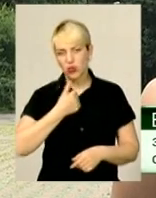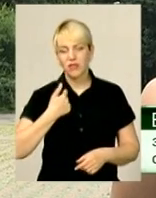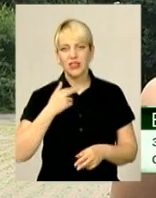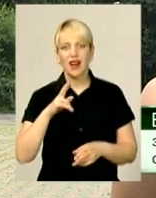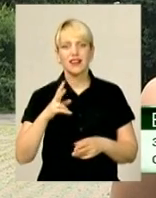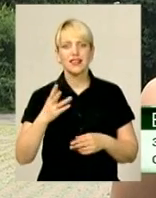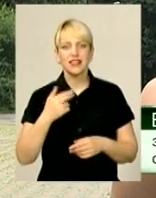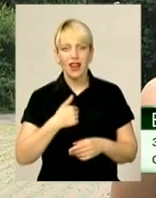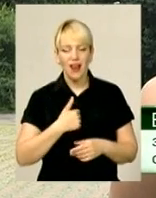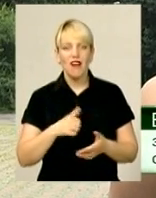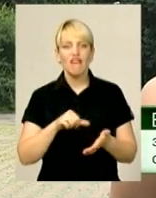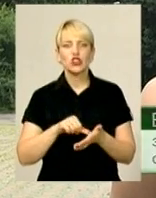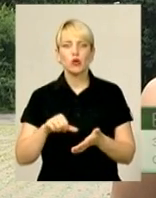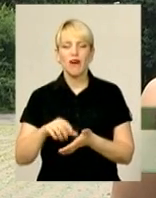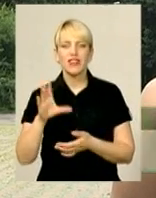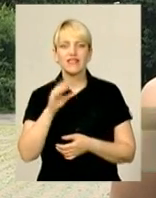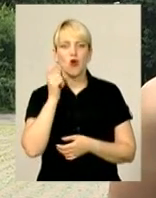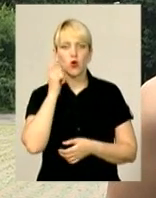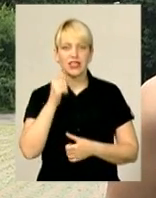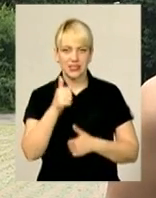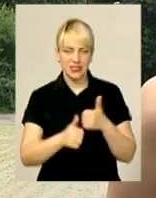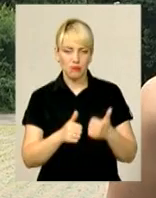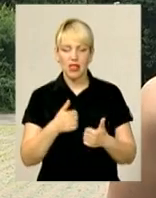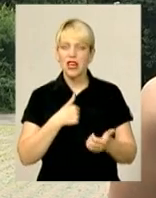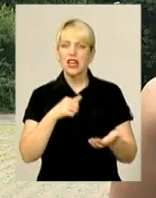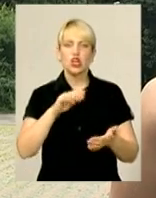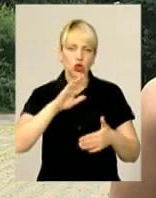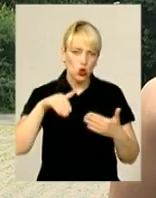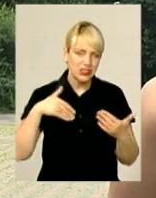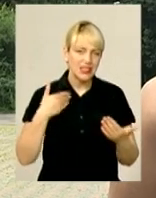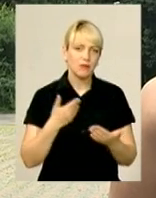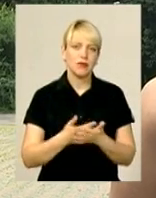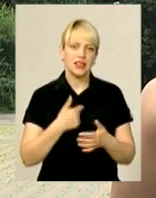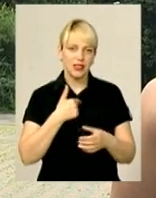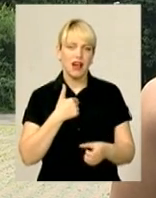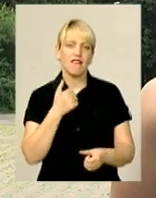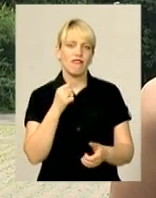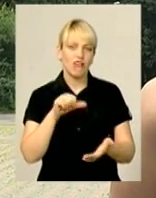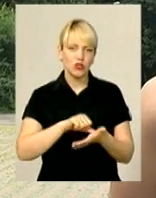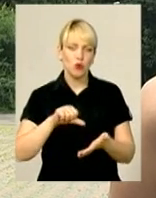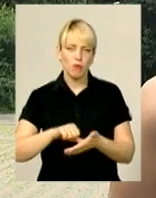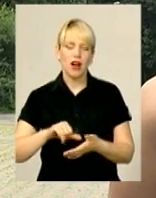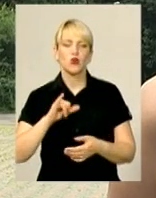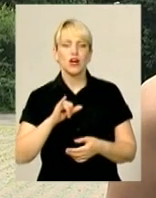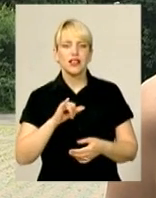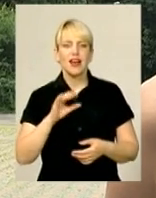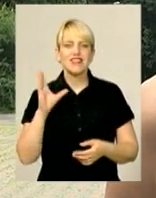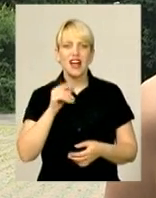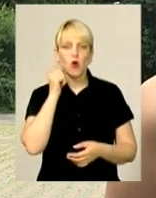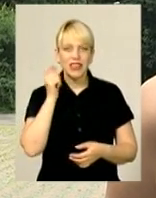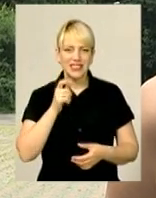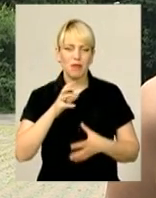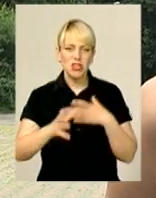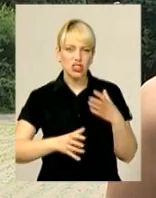всеукраїнських змаганнях. І виступаю до сих пір на всеукраїнських міжнародних змаганнях. Якщо взяти по